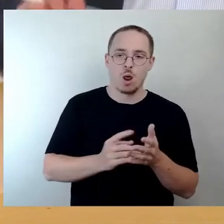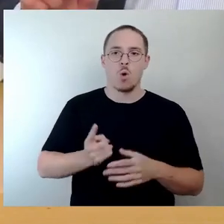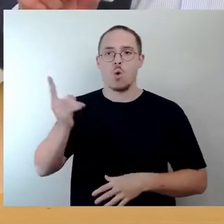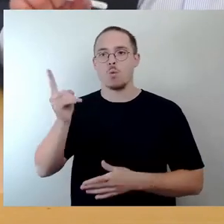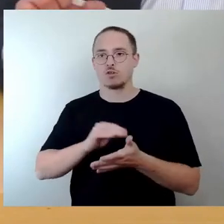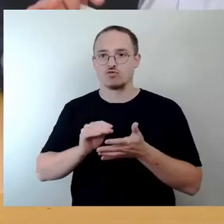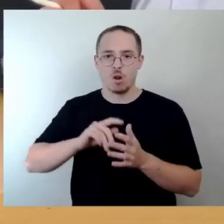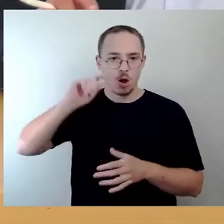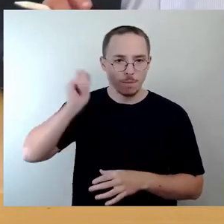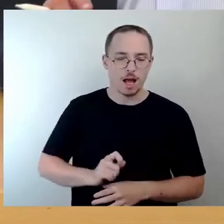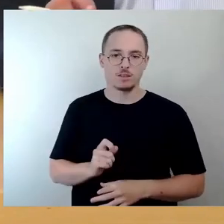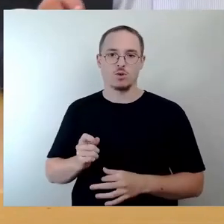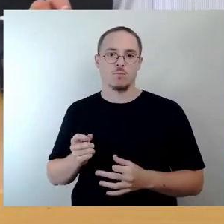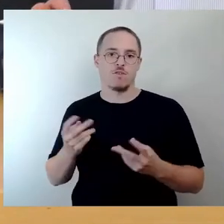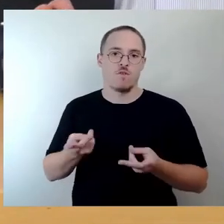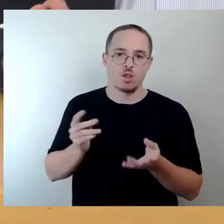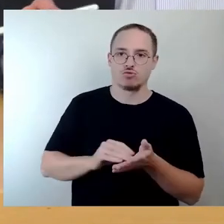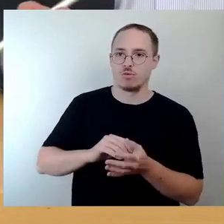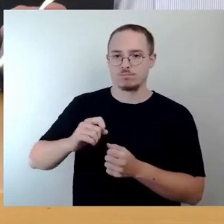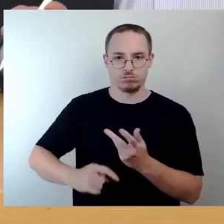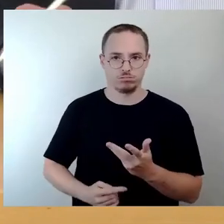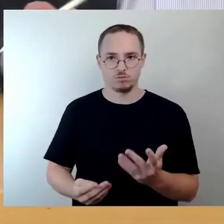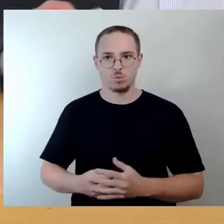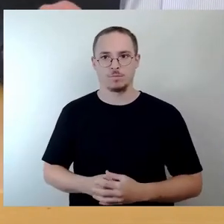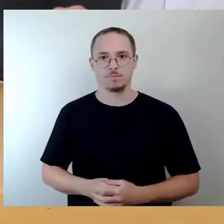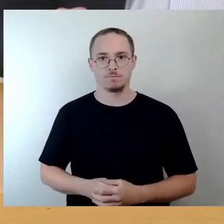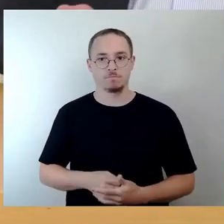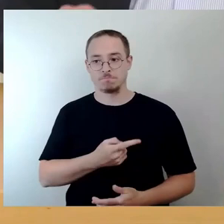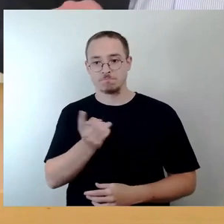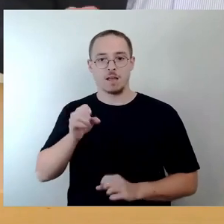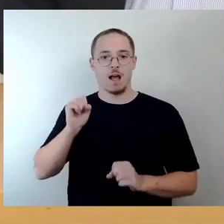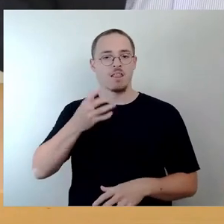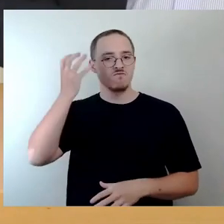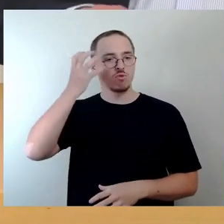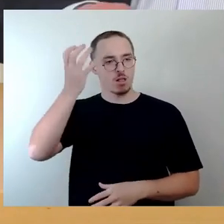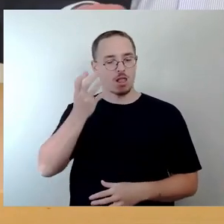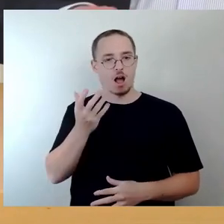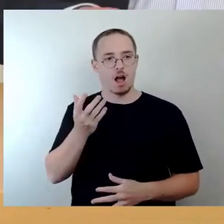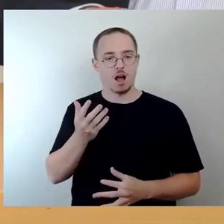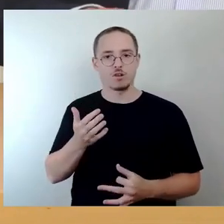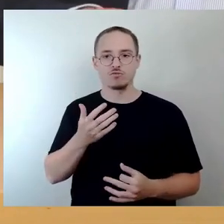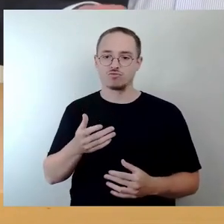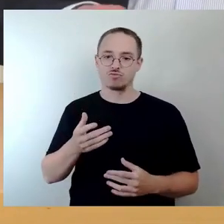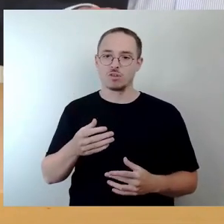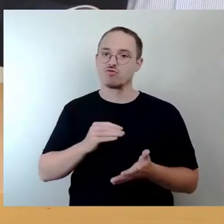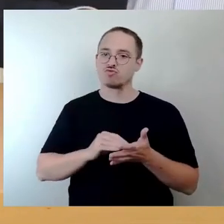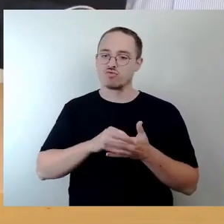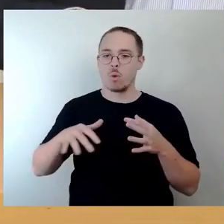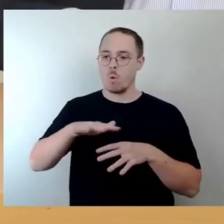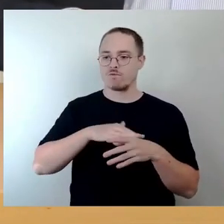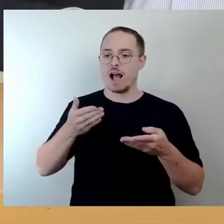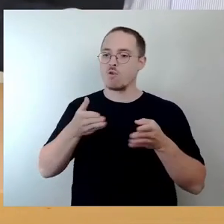dabei bei den acht, die sich vorstellen können, dass wir den Schulhof entsprechend öffnen können und die Gründe,